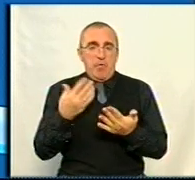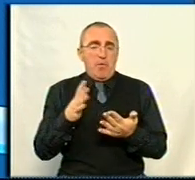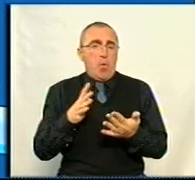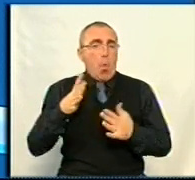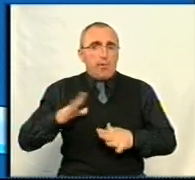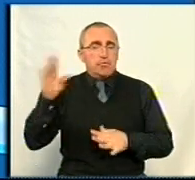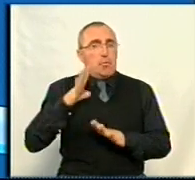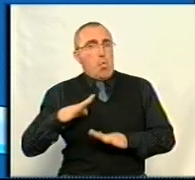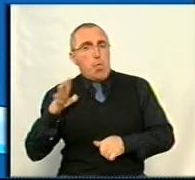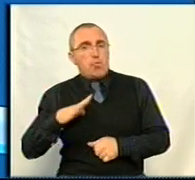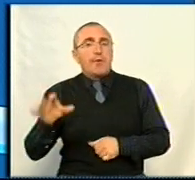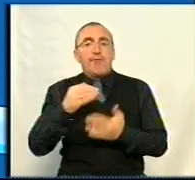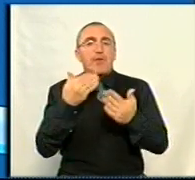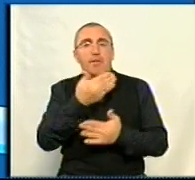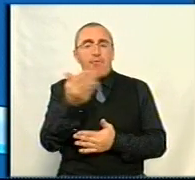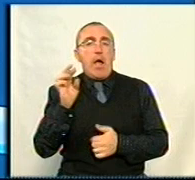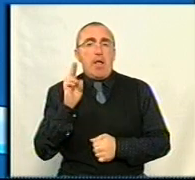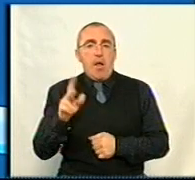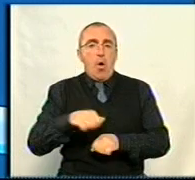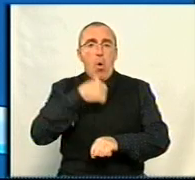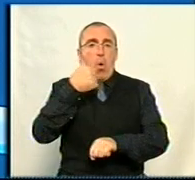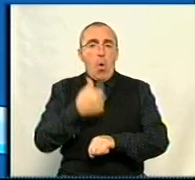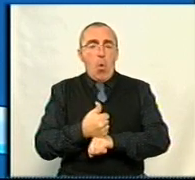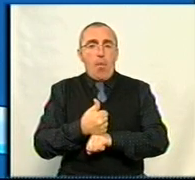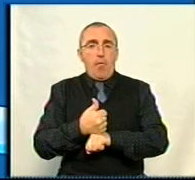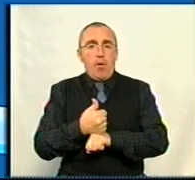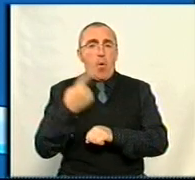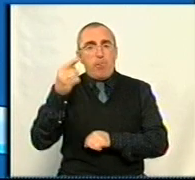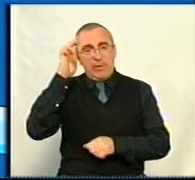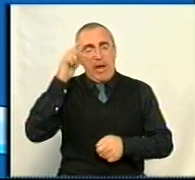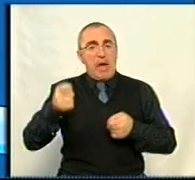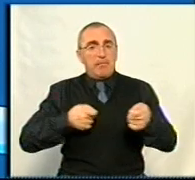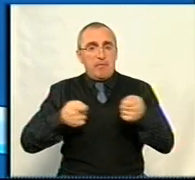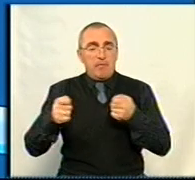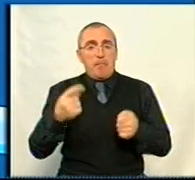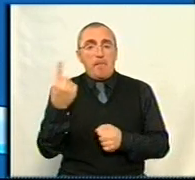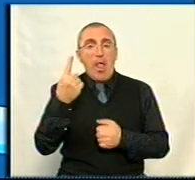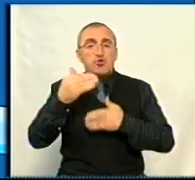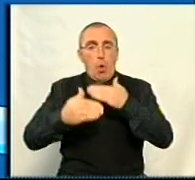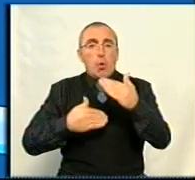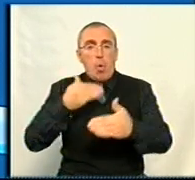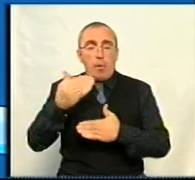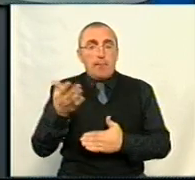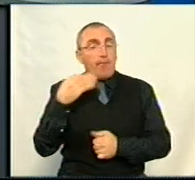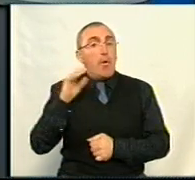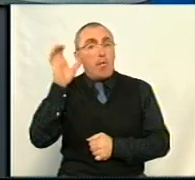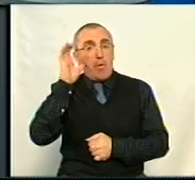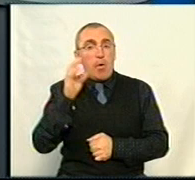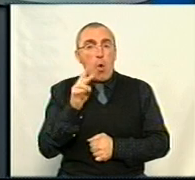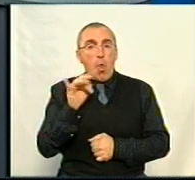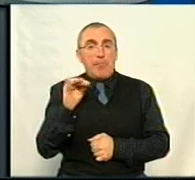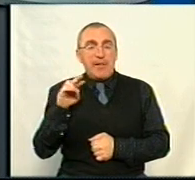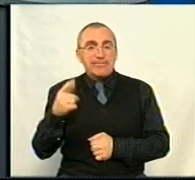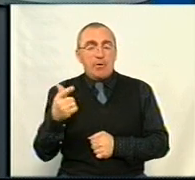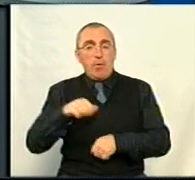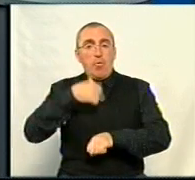слово, чого очікують від вас, як голови облдержадміністрації, тобто перших кроків. Давайте послухаємо Андрія Коломіцева,